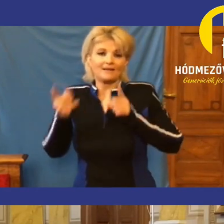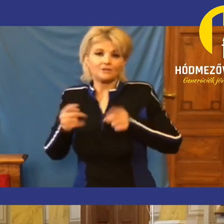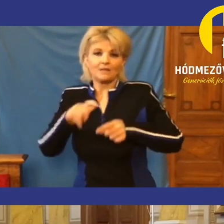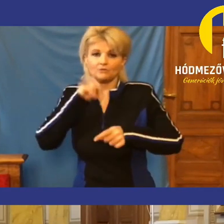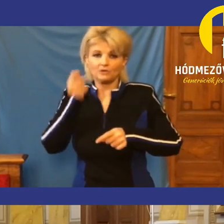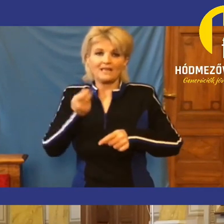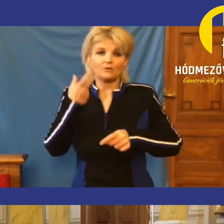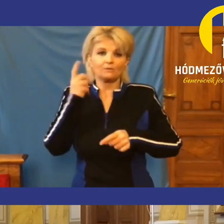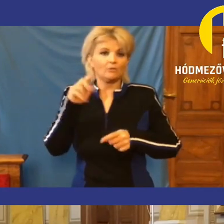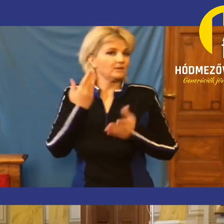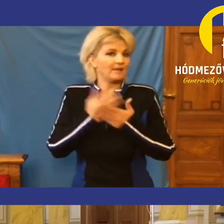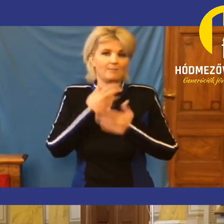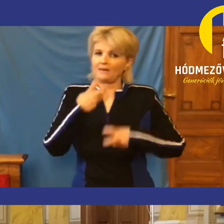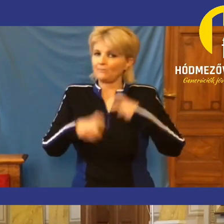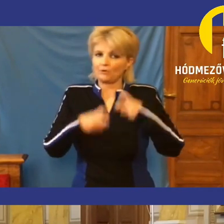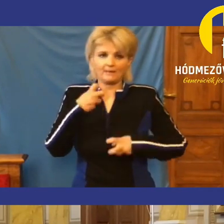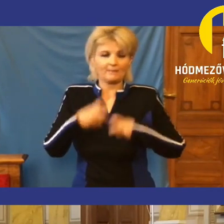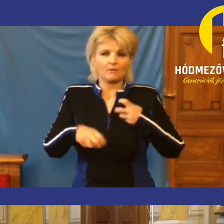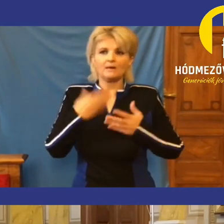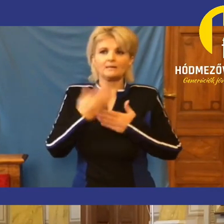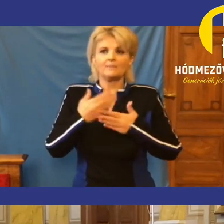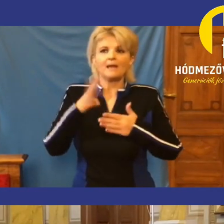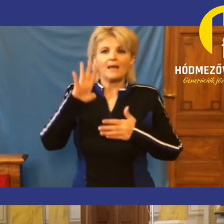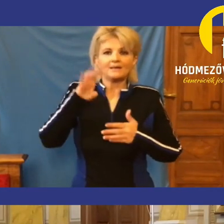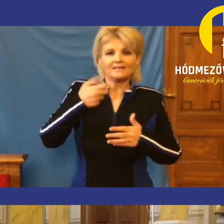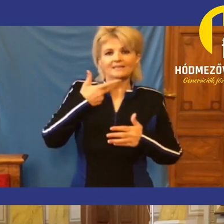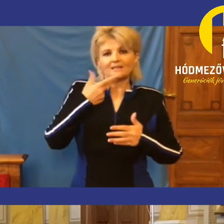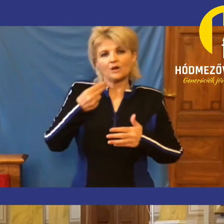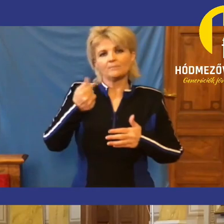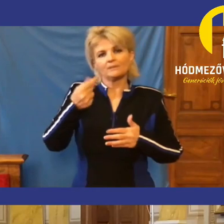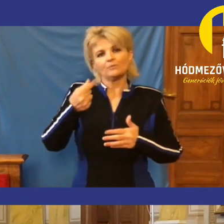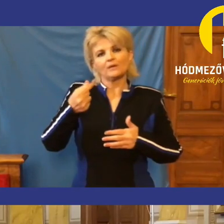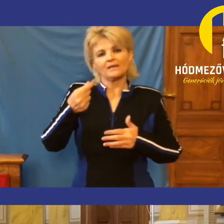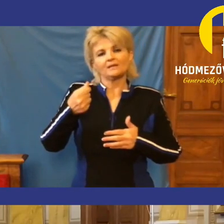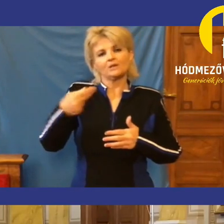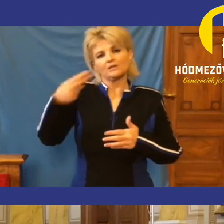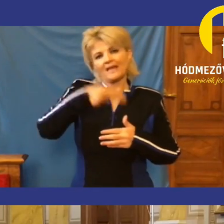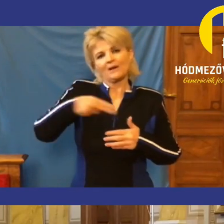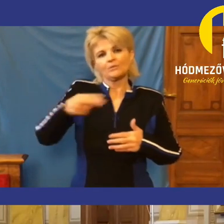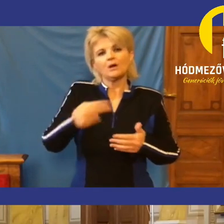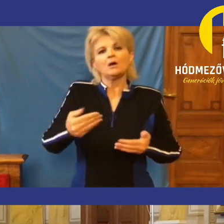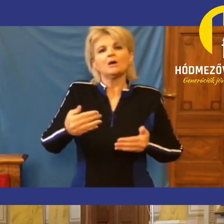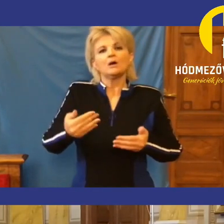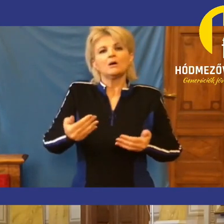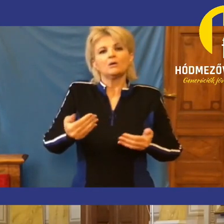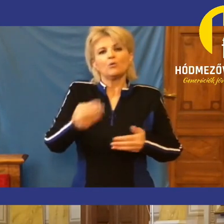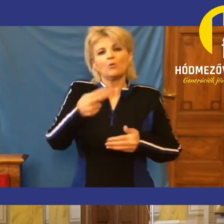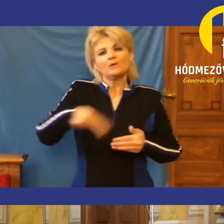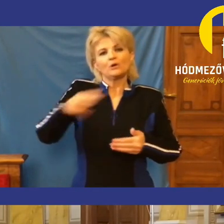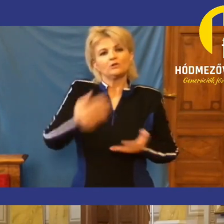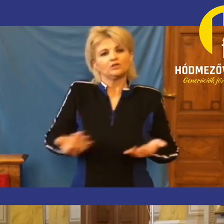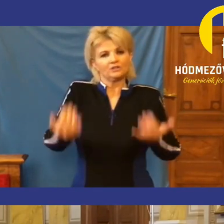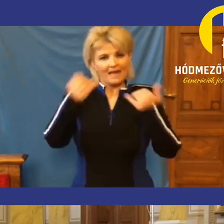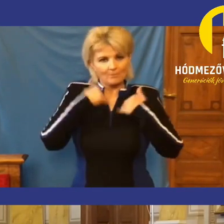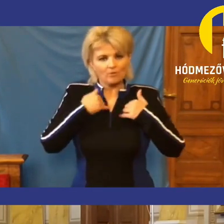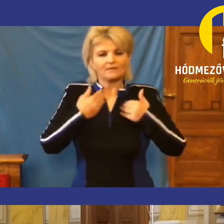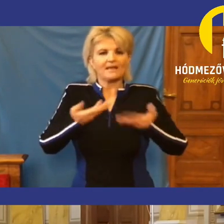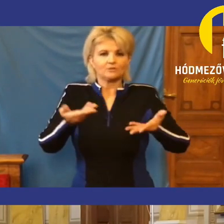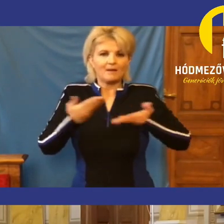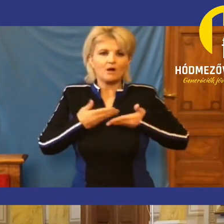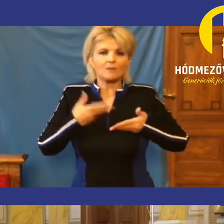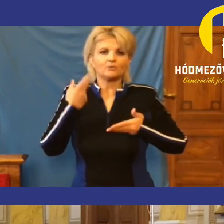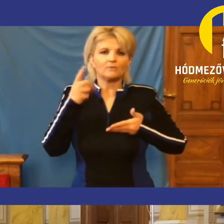lennének ezek a problémák. Nem lett volna 430 forint az euró, megkaptuk volna az uniós támogatást, mert csatlakoztunk volna az európai